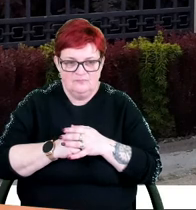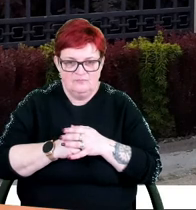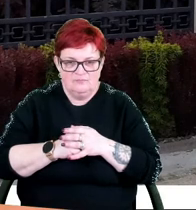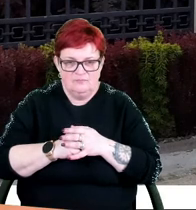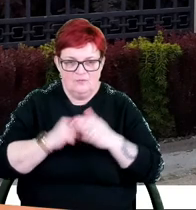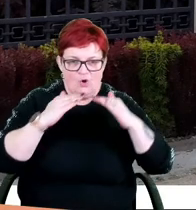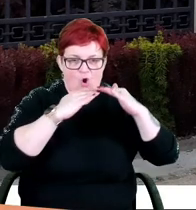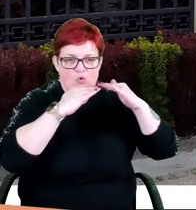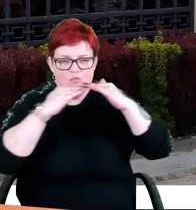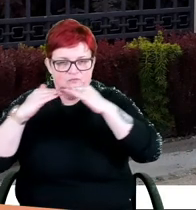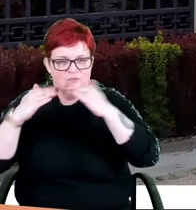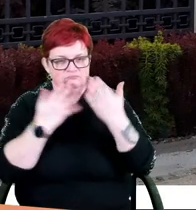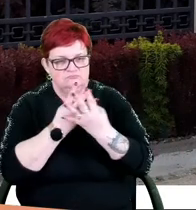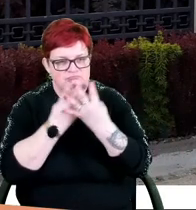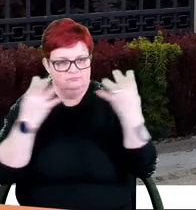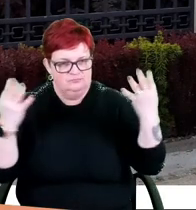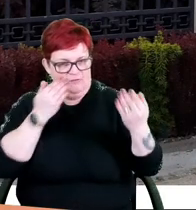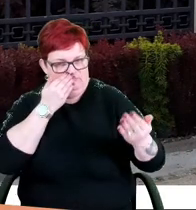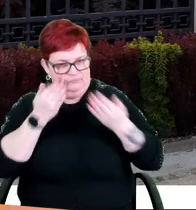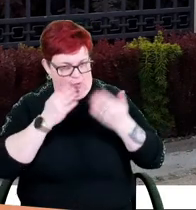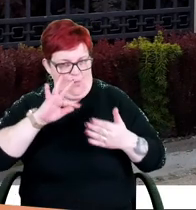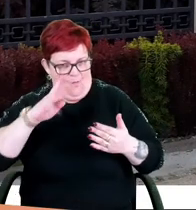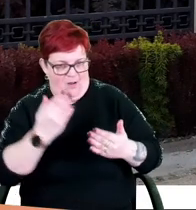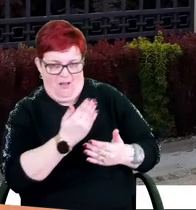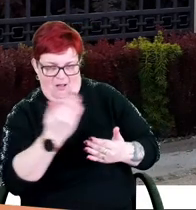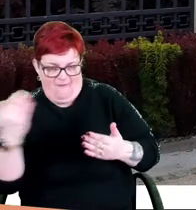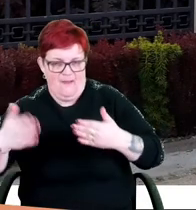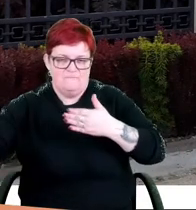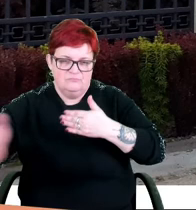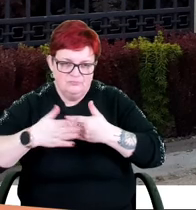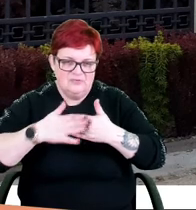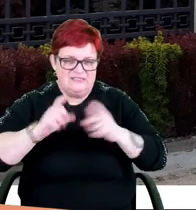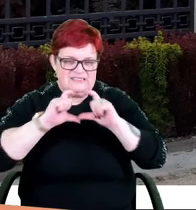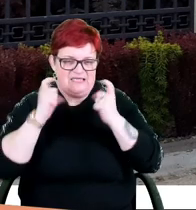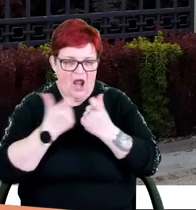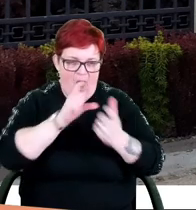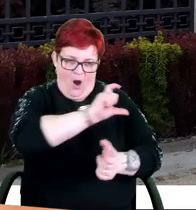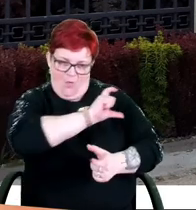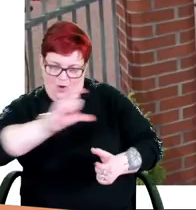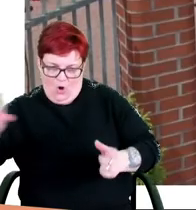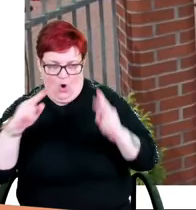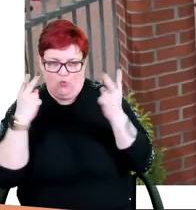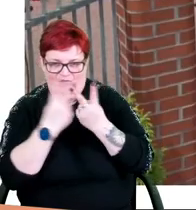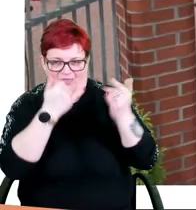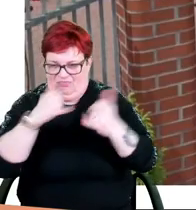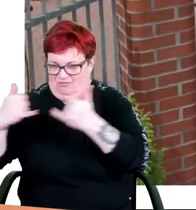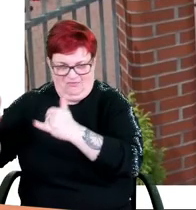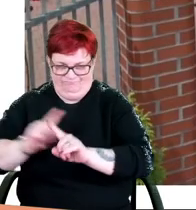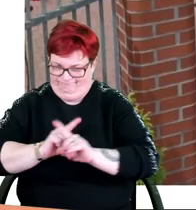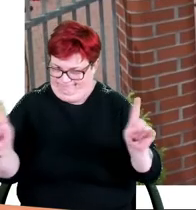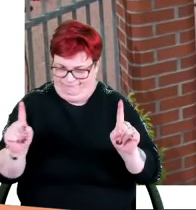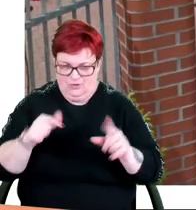Ujednolicenie ogrodzeń łącznie z furtkami i bramami na całej długości posesji. Należy również